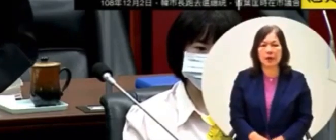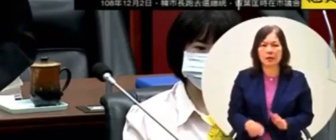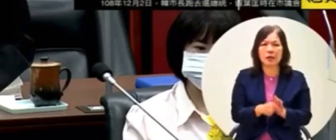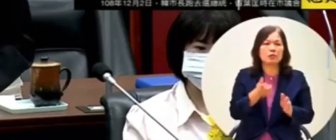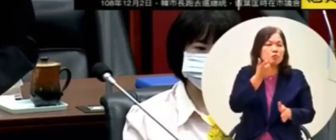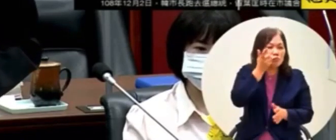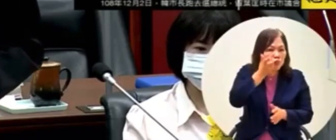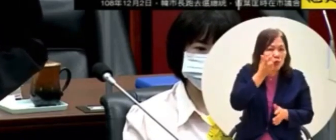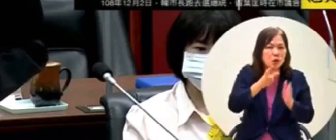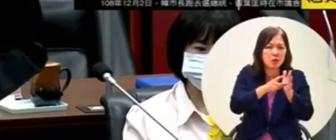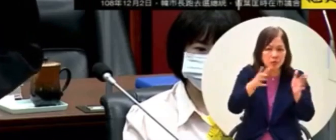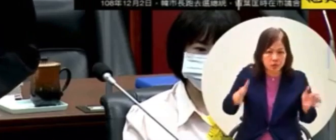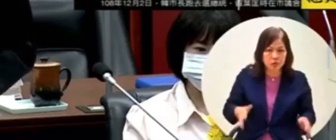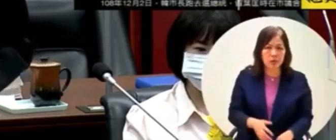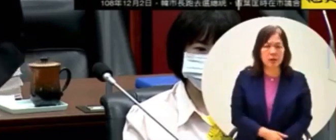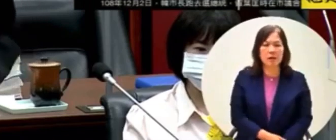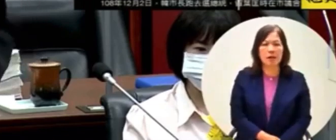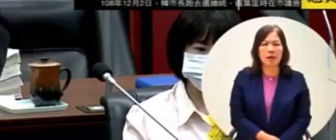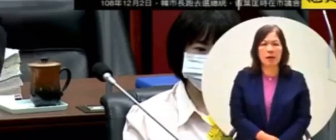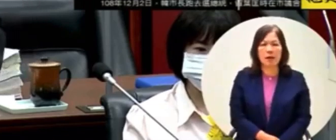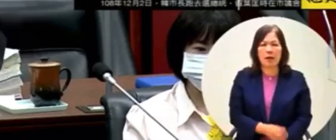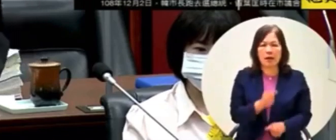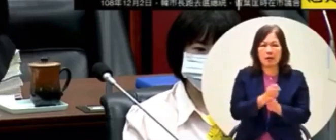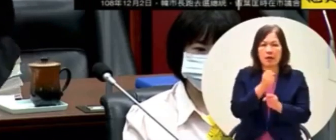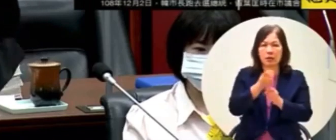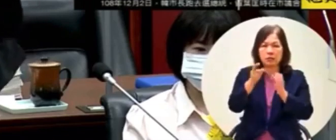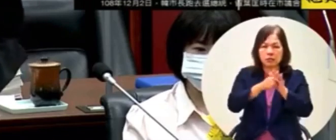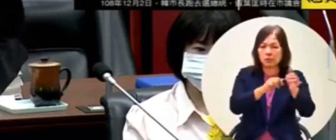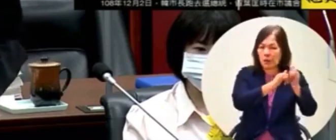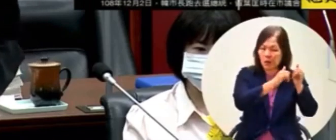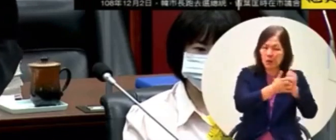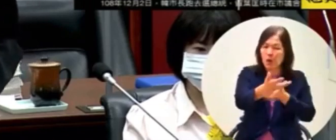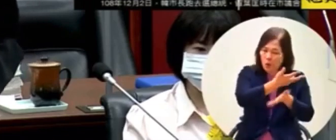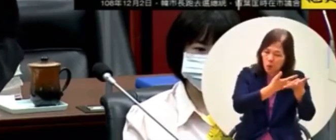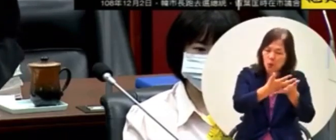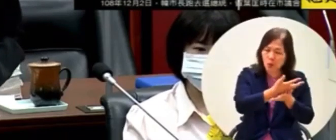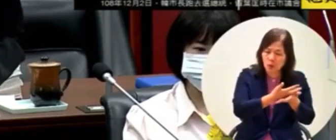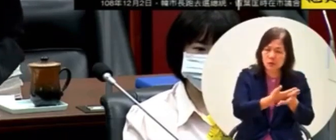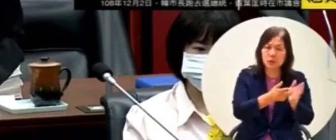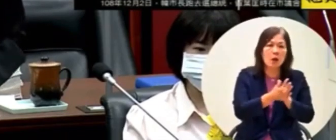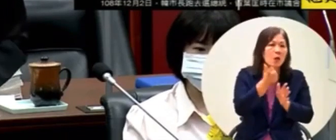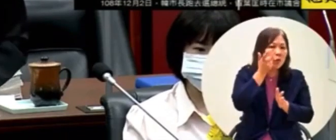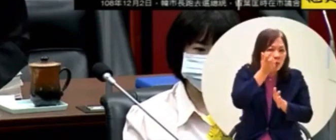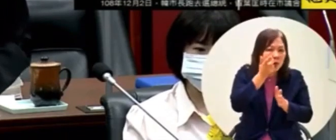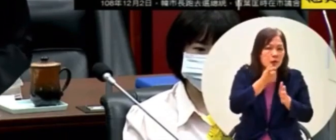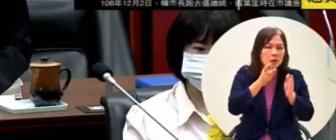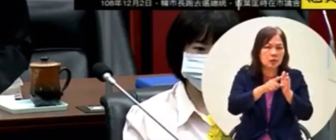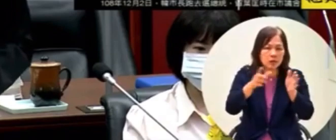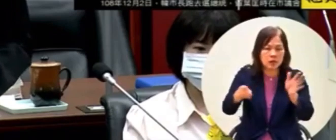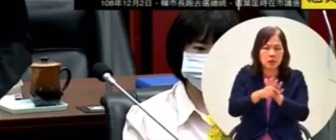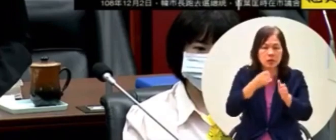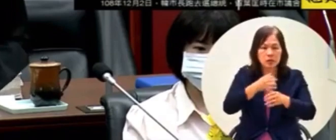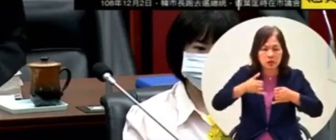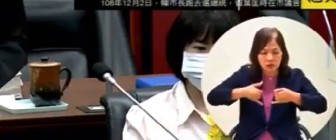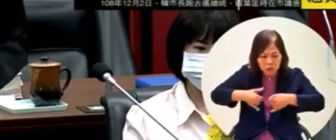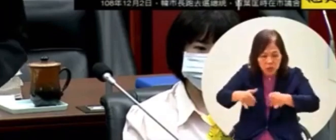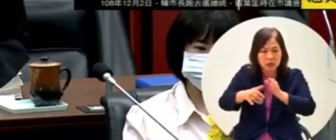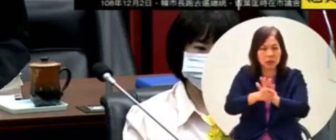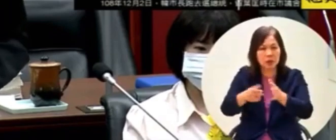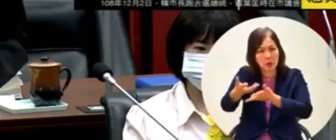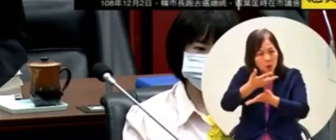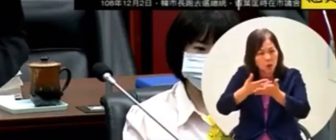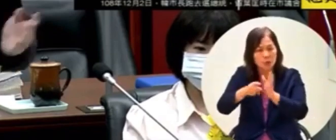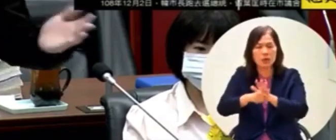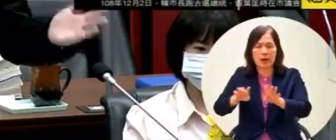內要做成這個居民的溝通六個月內要做成造街的溝通並且施